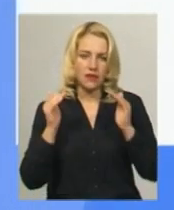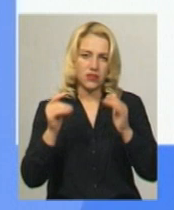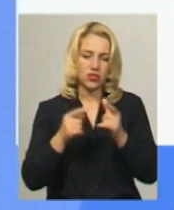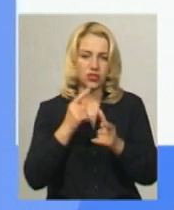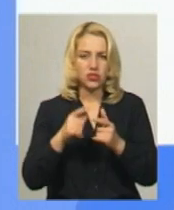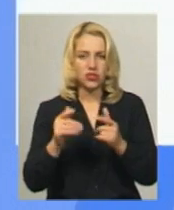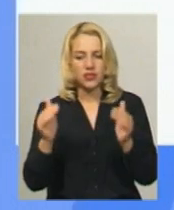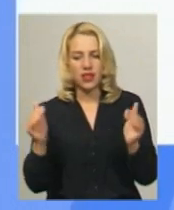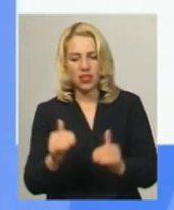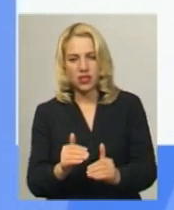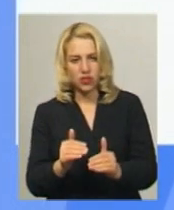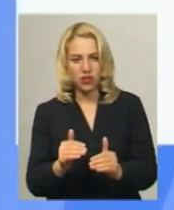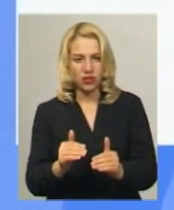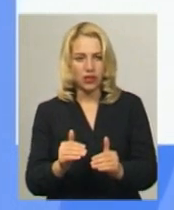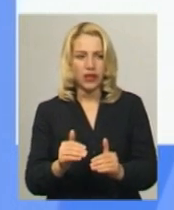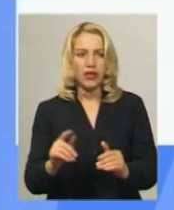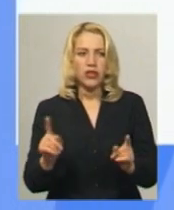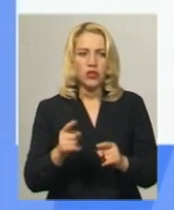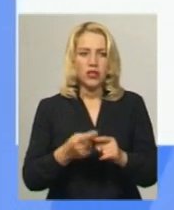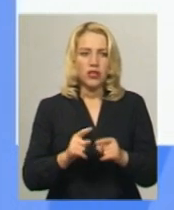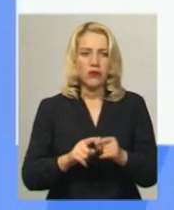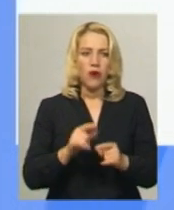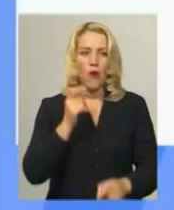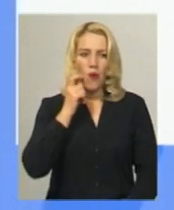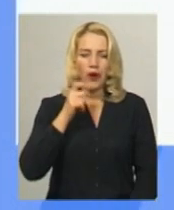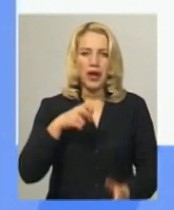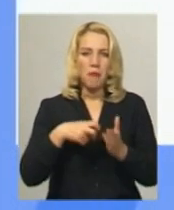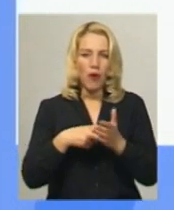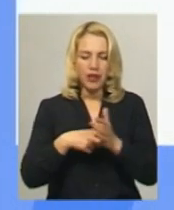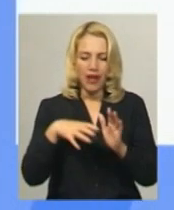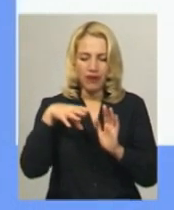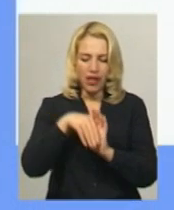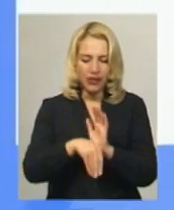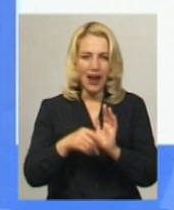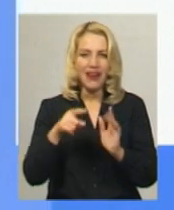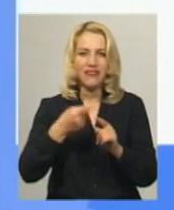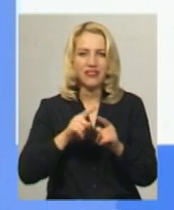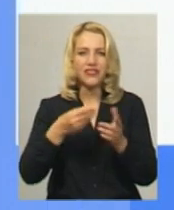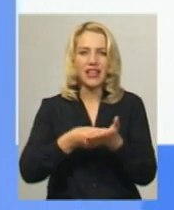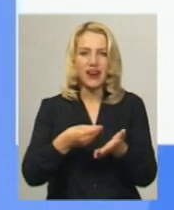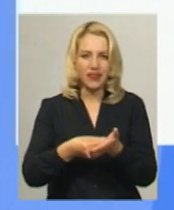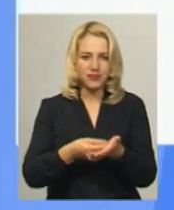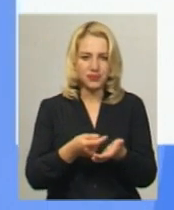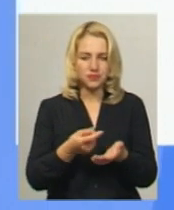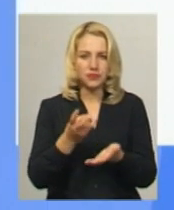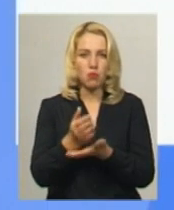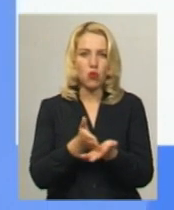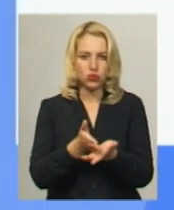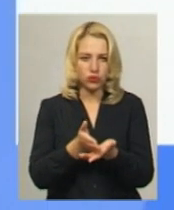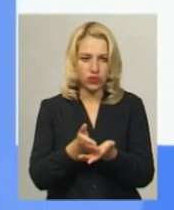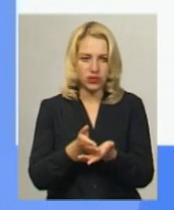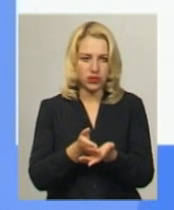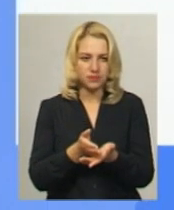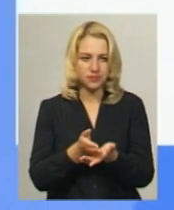заниженим, і що в цей тариф вкладає «Укрпошта». Я думаю, що зоден уряд,